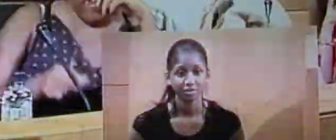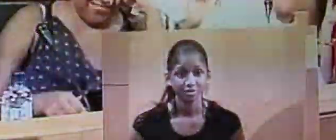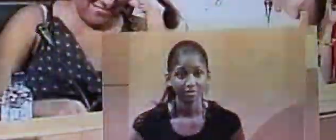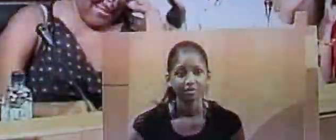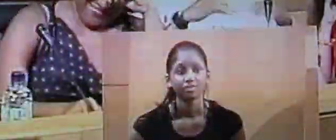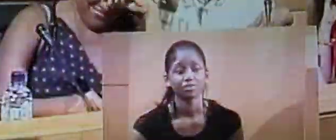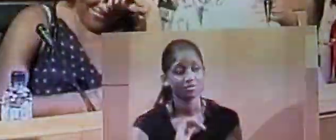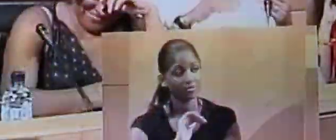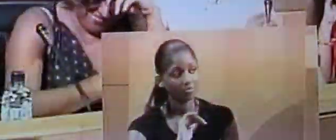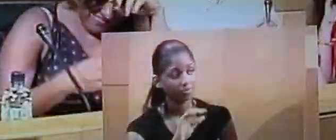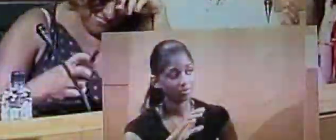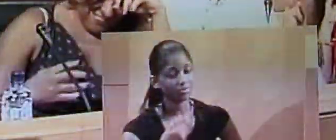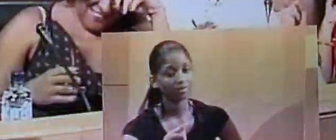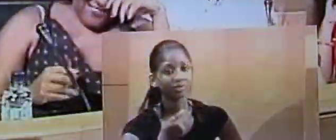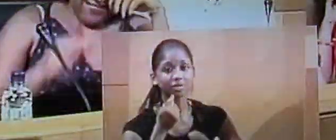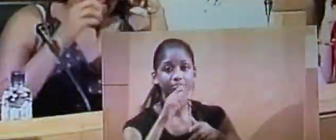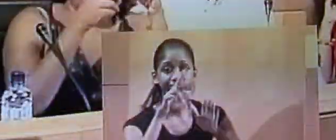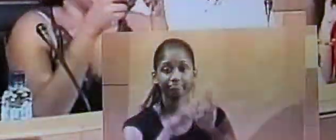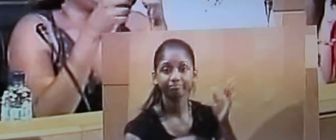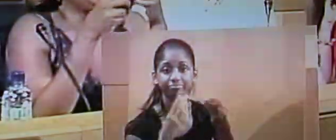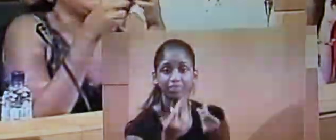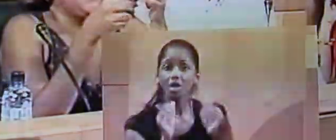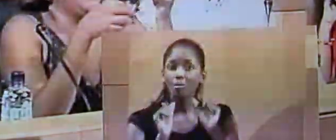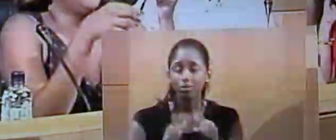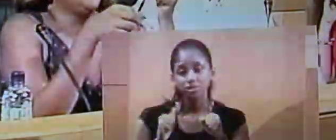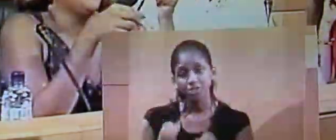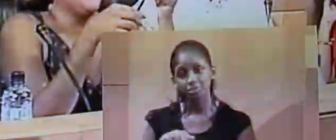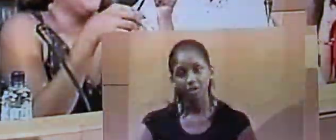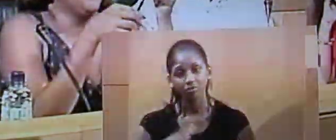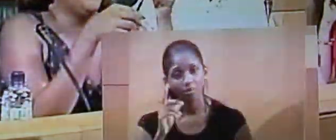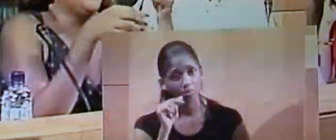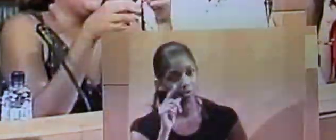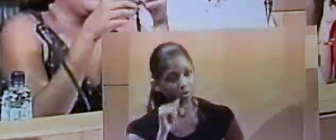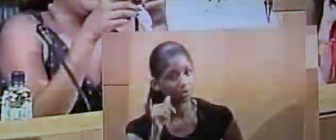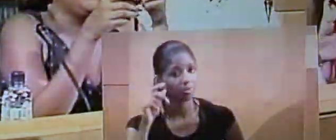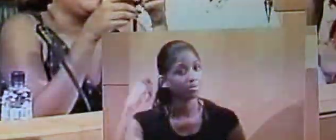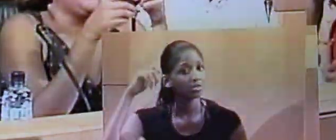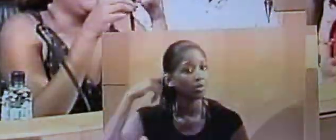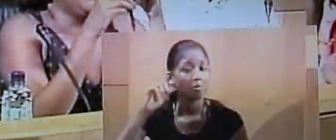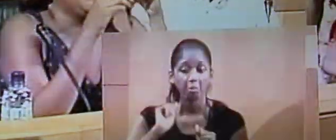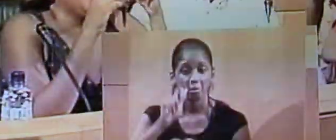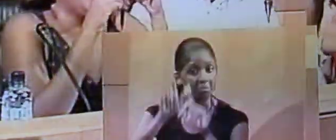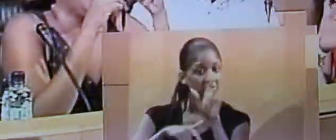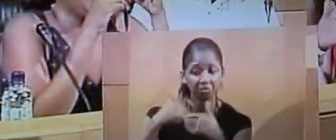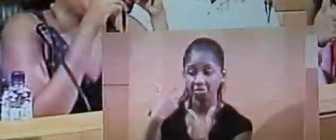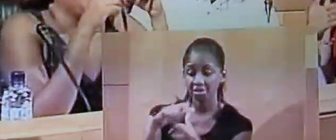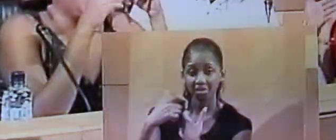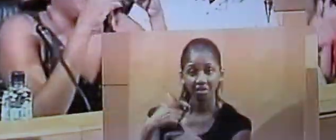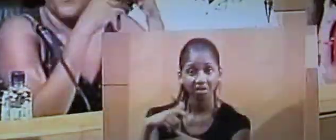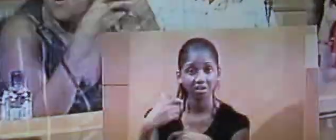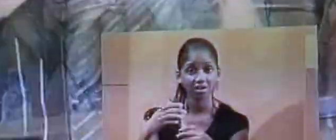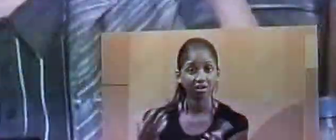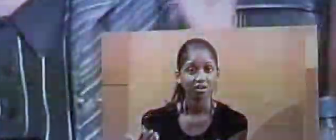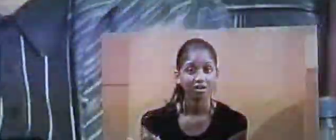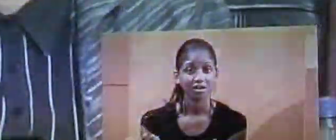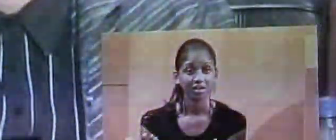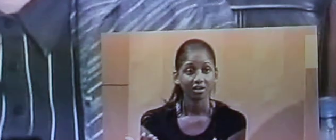règlement financier. Il peut y avoir, monsieur le président, des rires, hein, du côté de